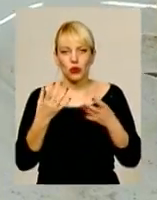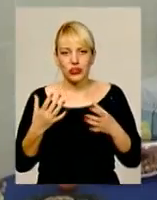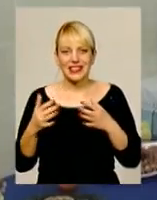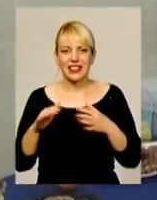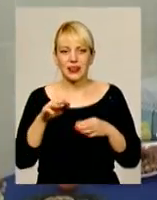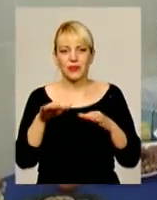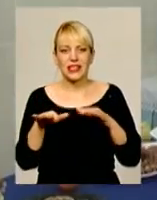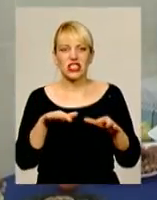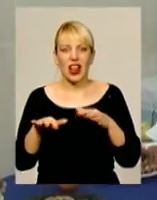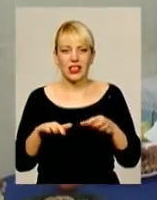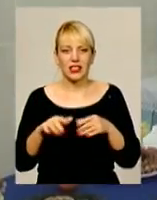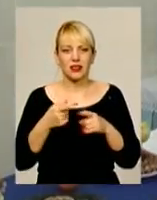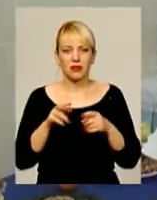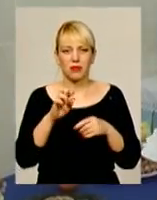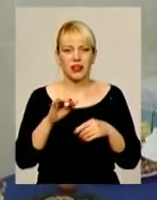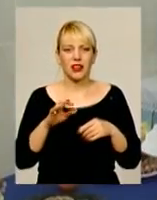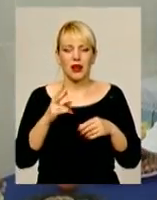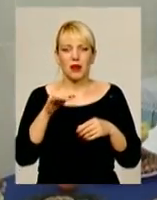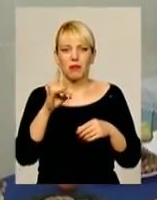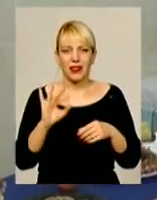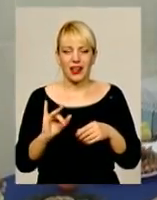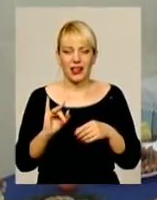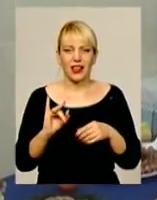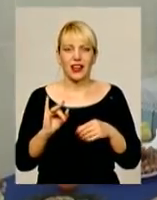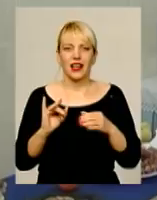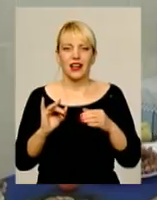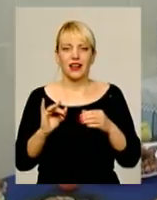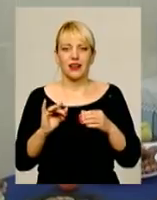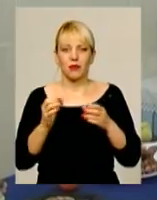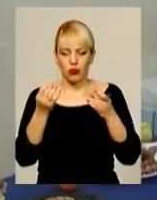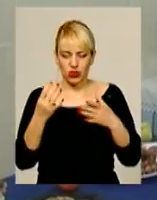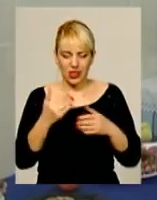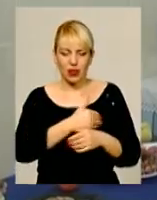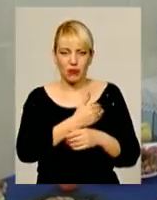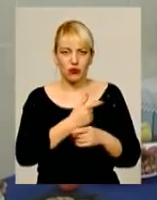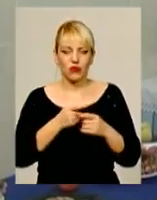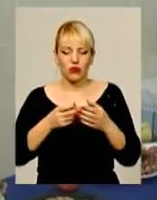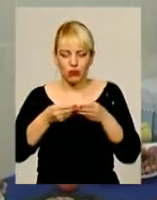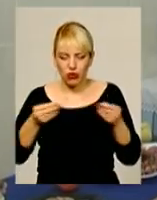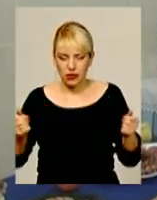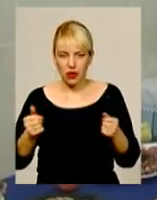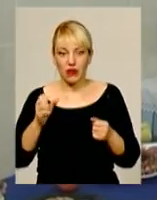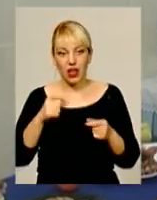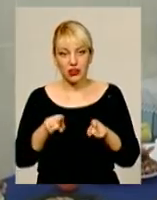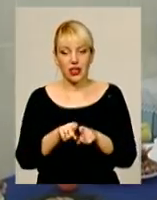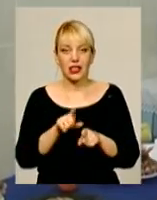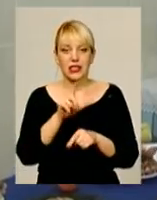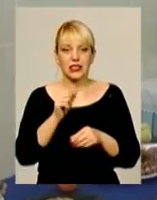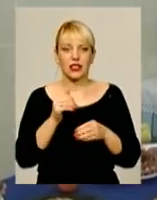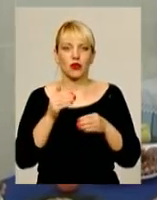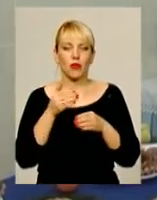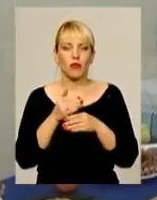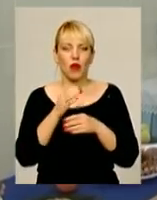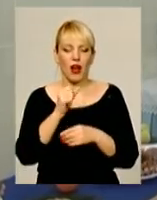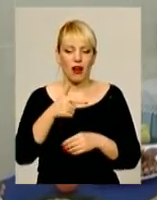воно би вже при кімнатній температурі розповзлося і розповзлося по тарілці. А так, за допомогою агара,